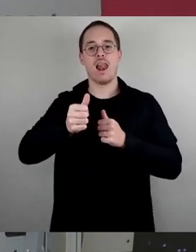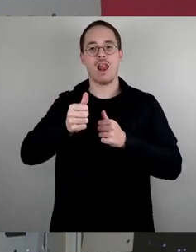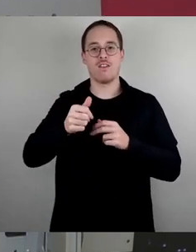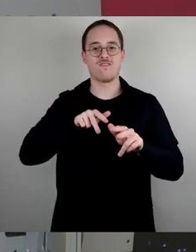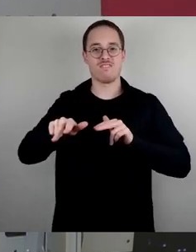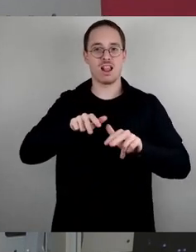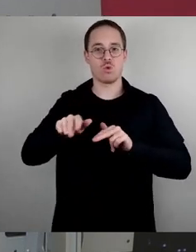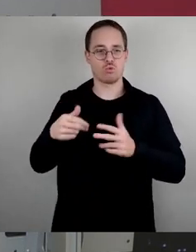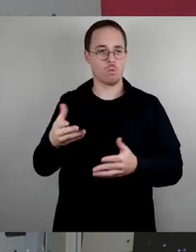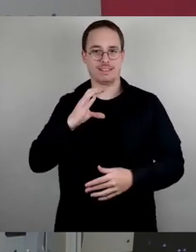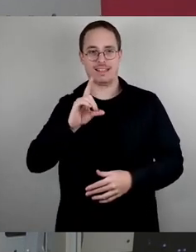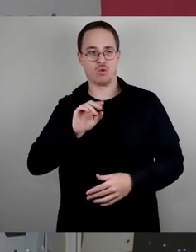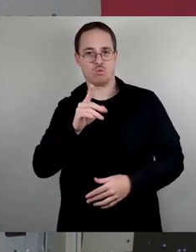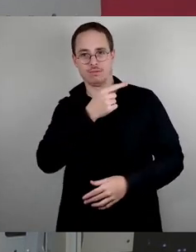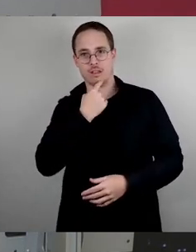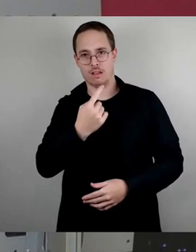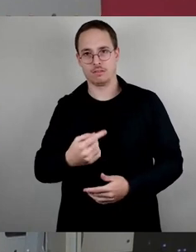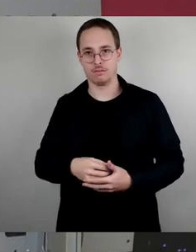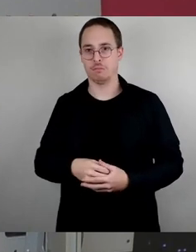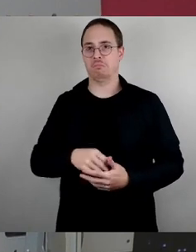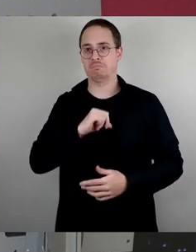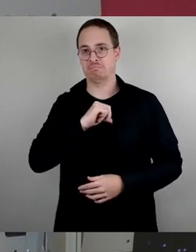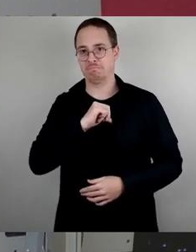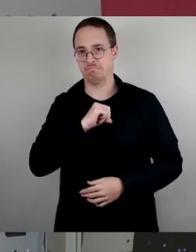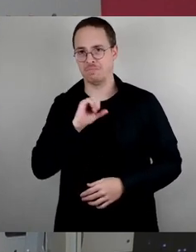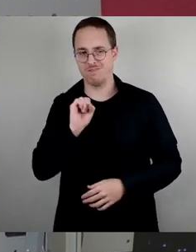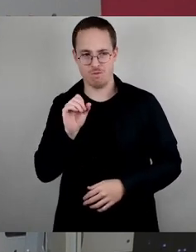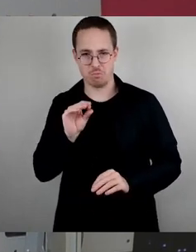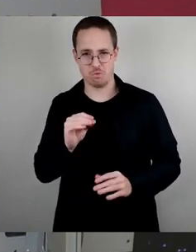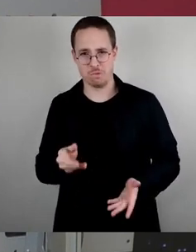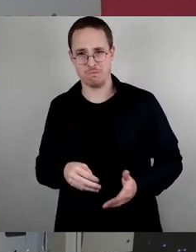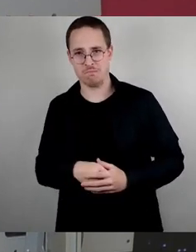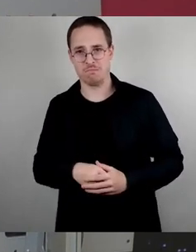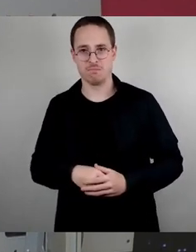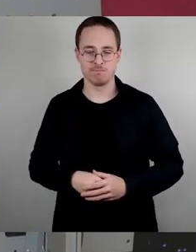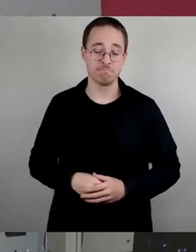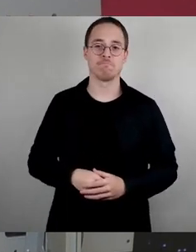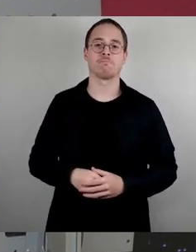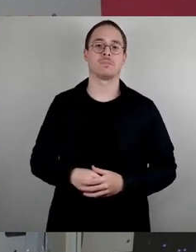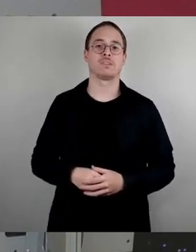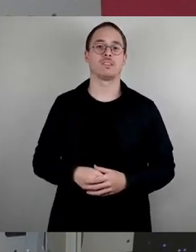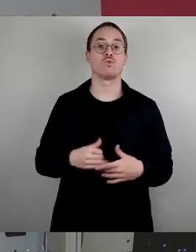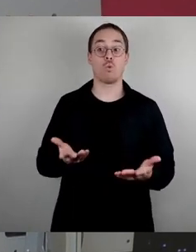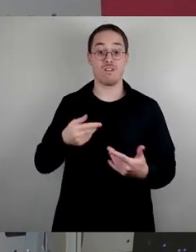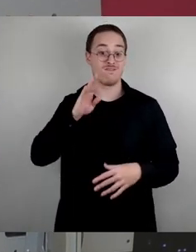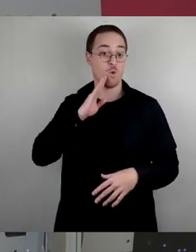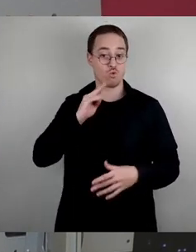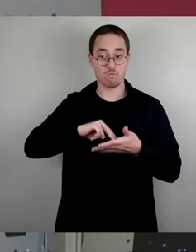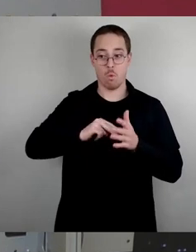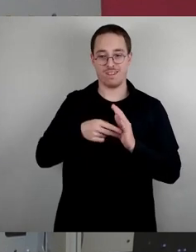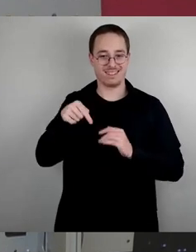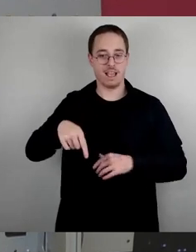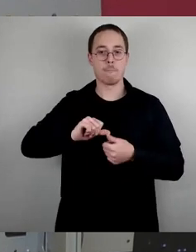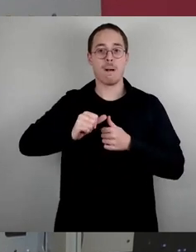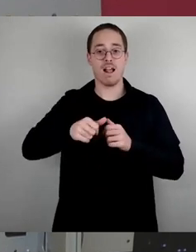kam. Ich würde ja sagen, wenn wir hier, oder wenn es einen Grund gibt, warum wir in der Wohnungspolitik in der Mangelverwaltung sind, dann kam der